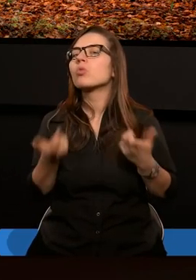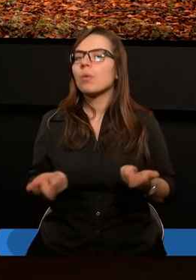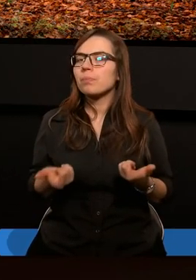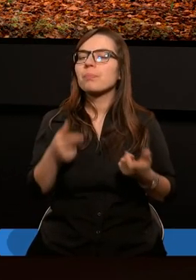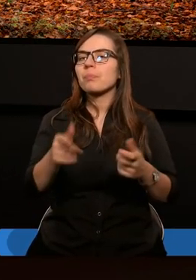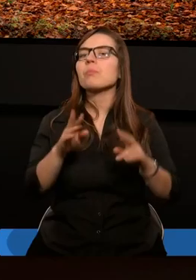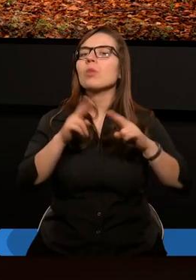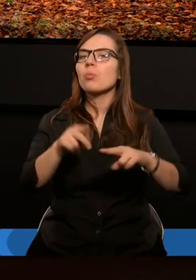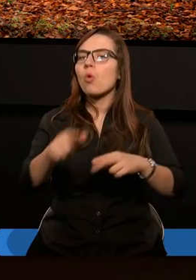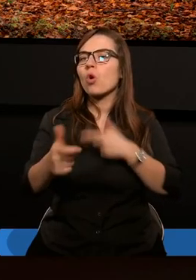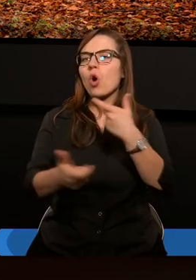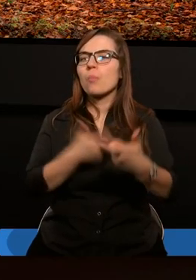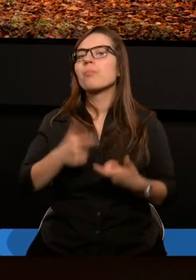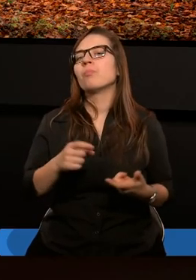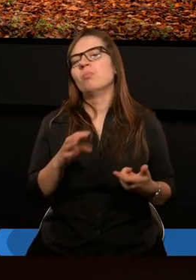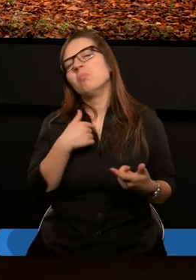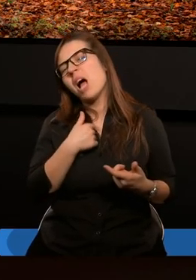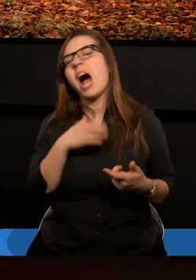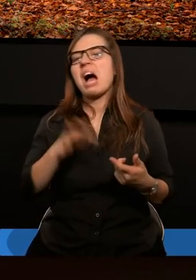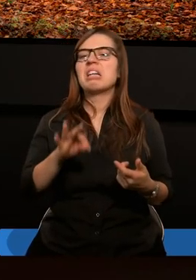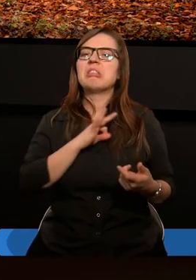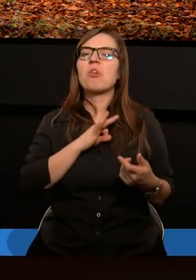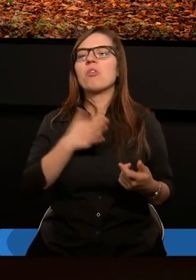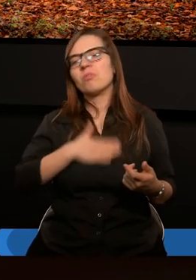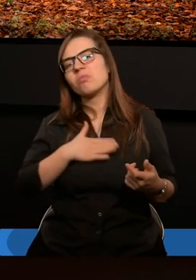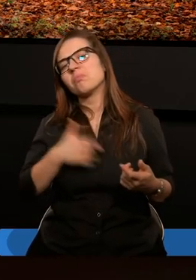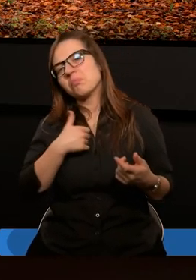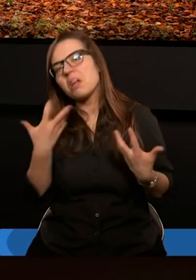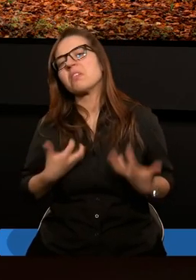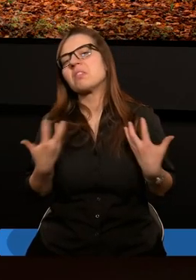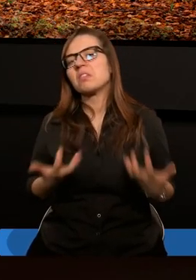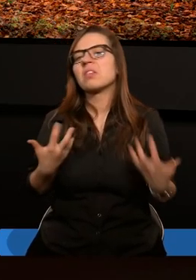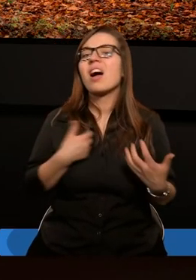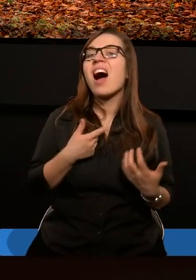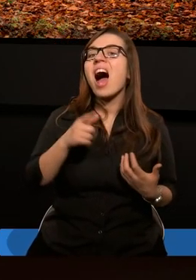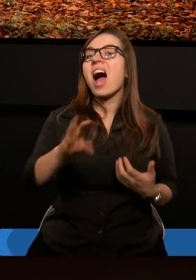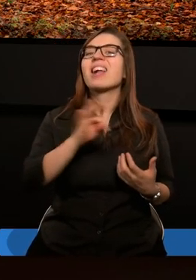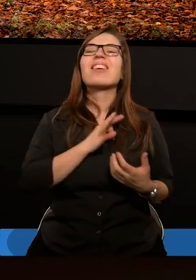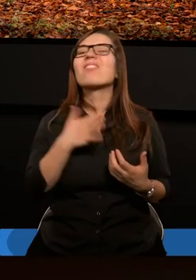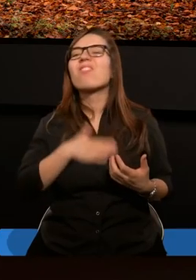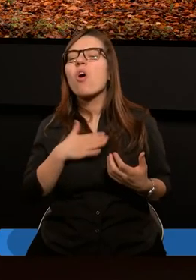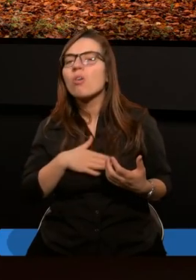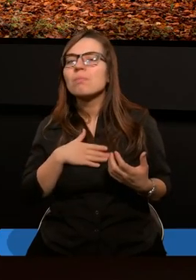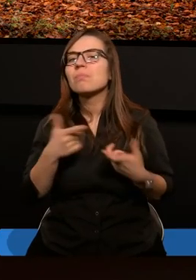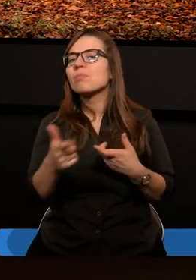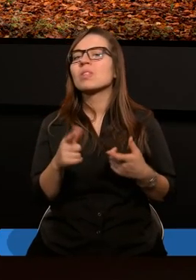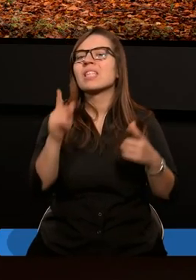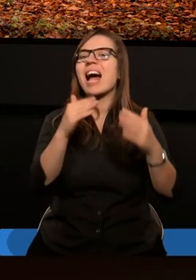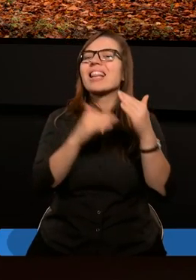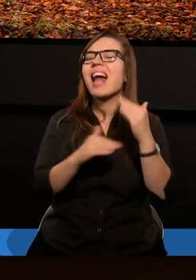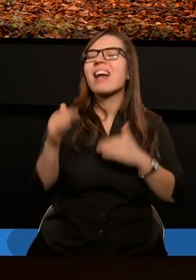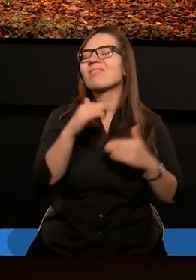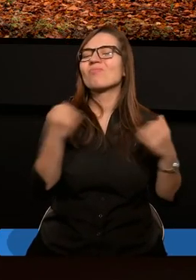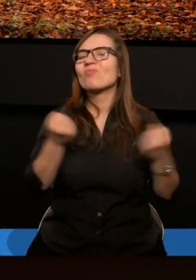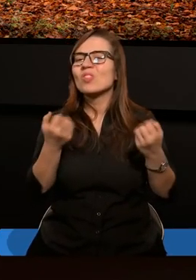wolą to robić po swojemu. I to po swojemu, choćby przez nadmierną